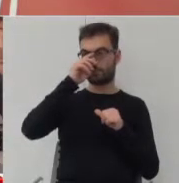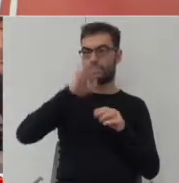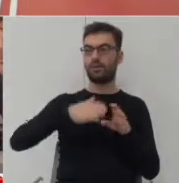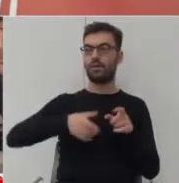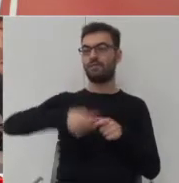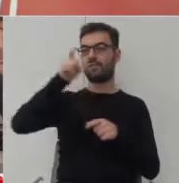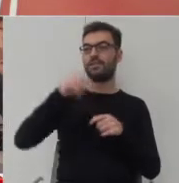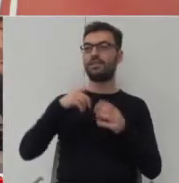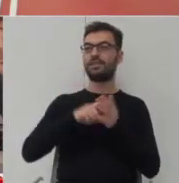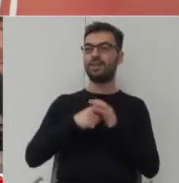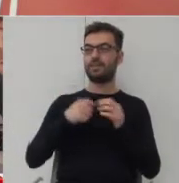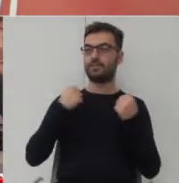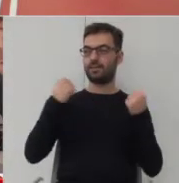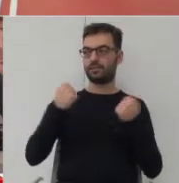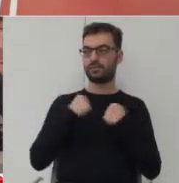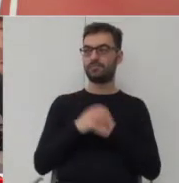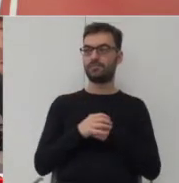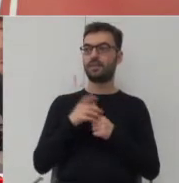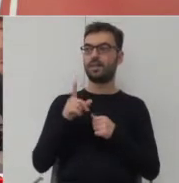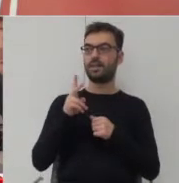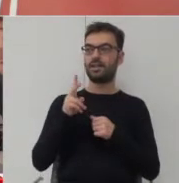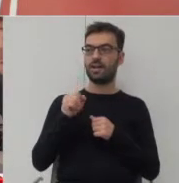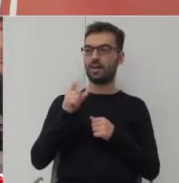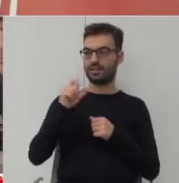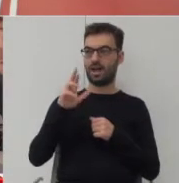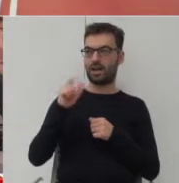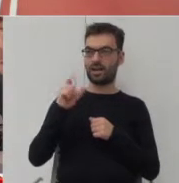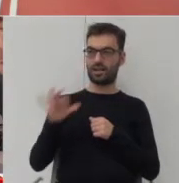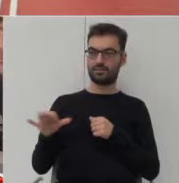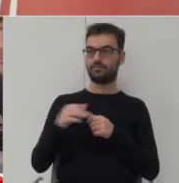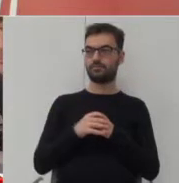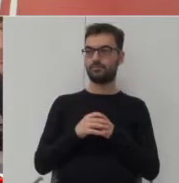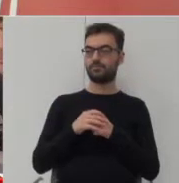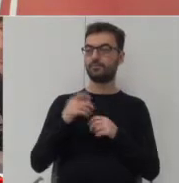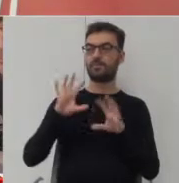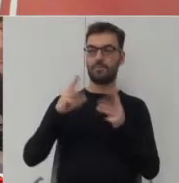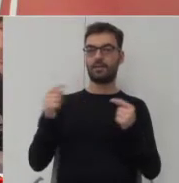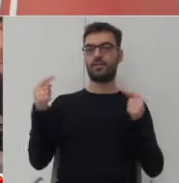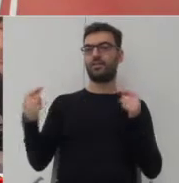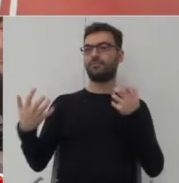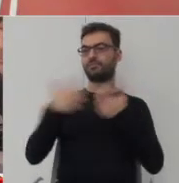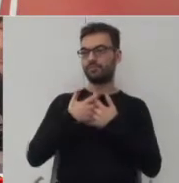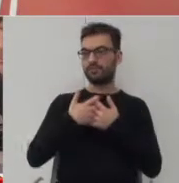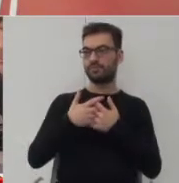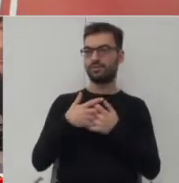gimnastycznej tak zwanej, która została zrealizowana w Caracas, która pięknie skleiła nie tylko lokalną społeczność, ale spowodowała, że osoby z innych